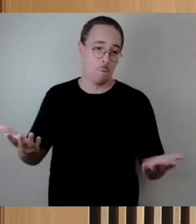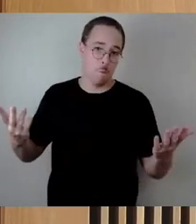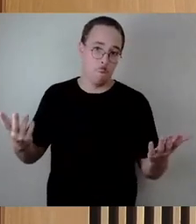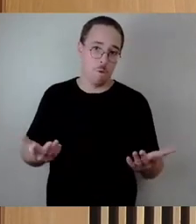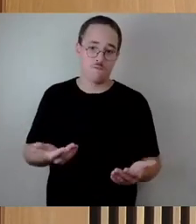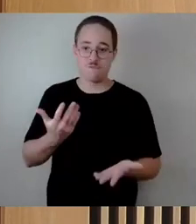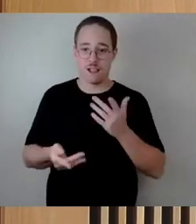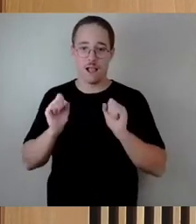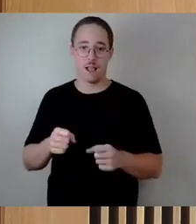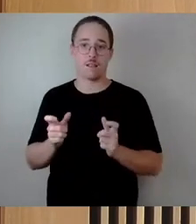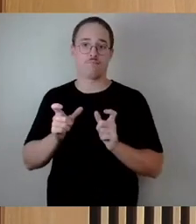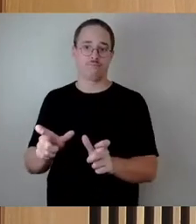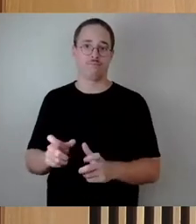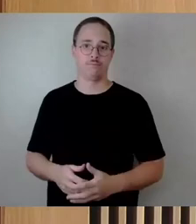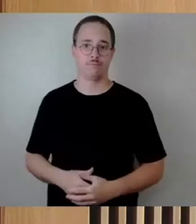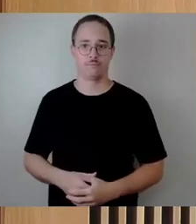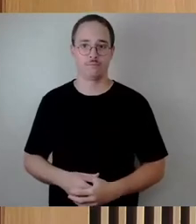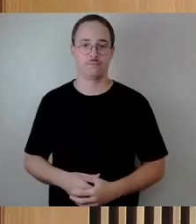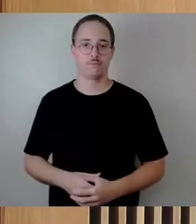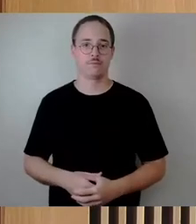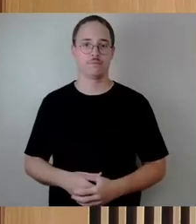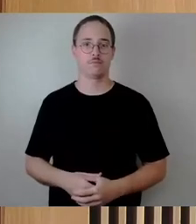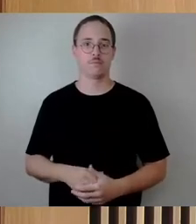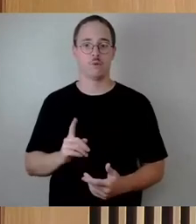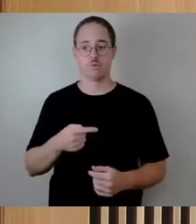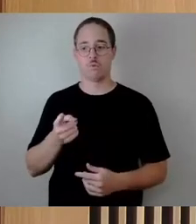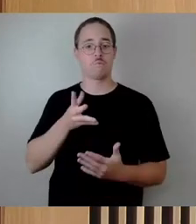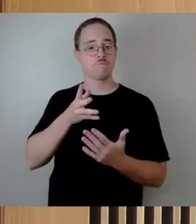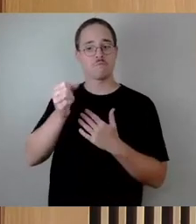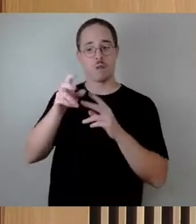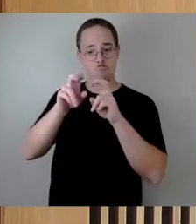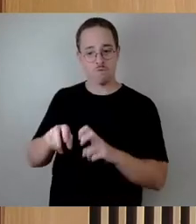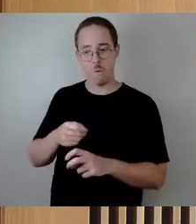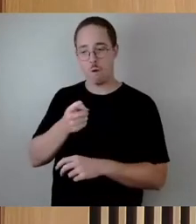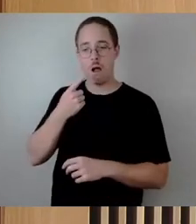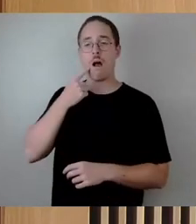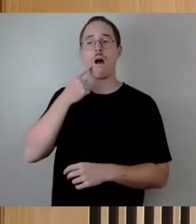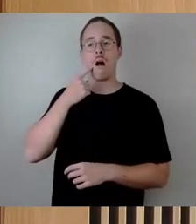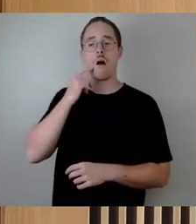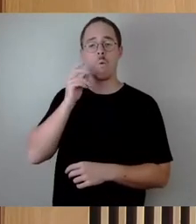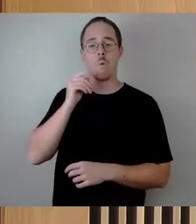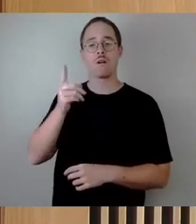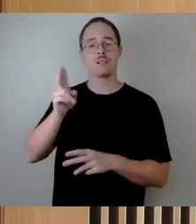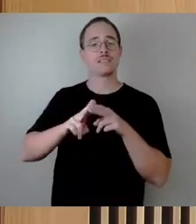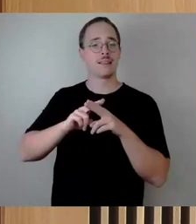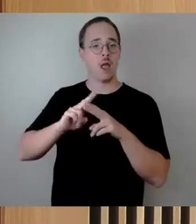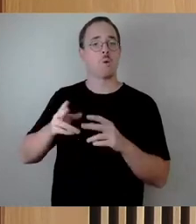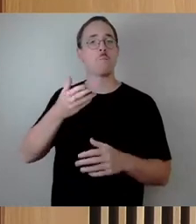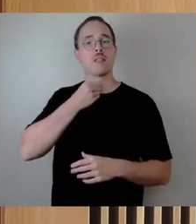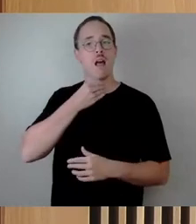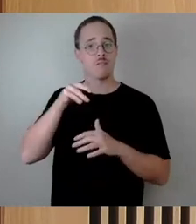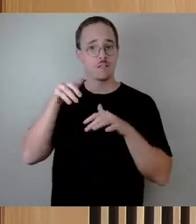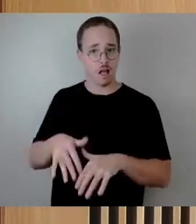Prognose kriegt, dass es eine sanierungsbedürftige Brücke gibt. Und nur Sie als Fachleute wissen ja, was sanierungsbedürftig tatsächlich heißt.